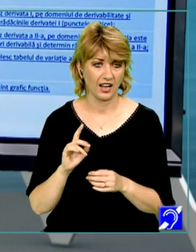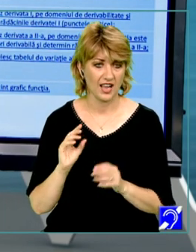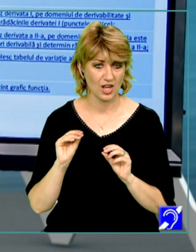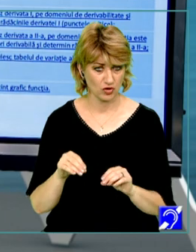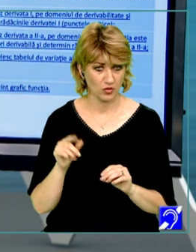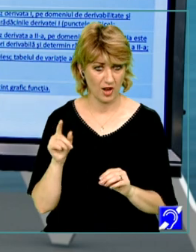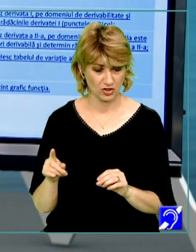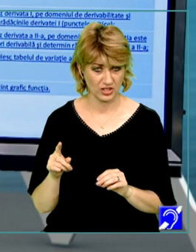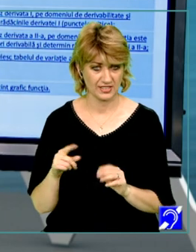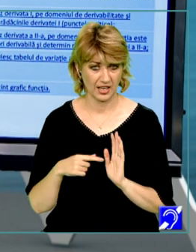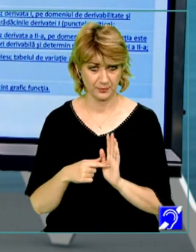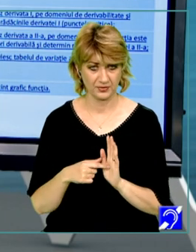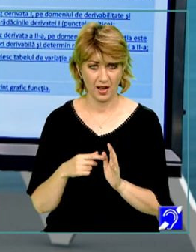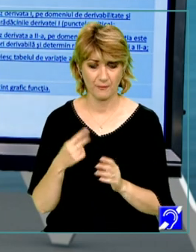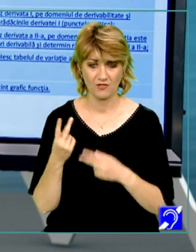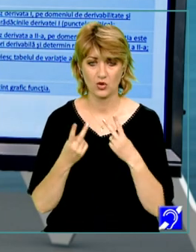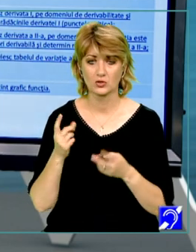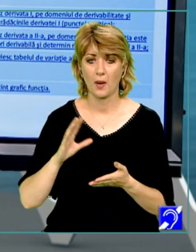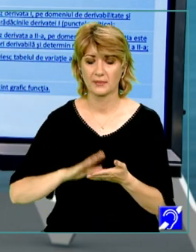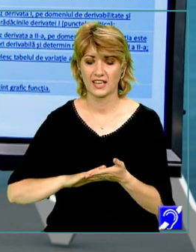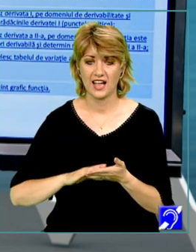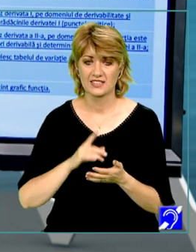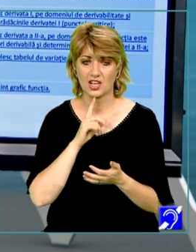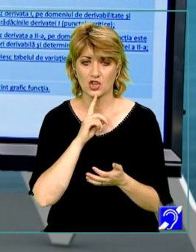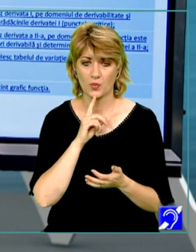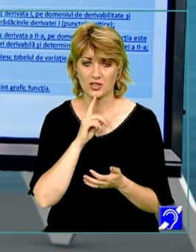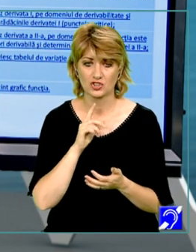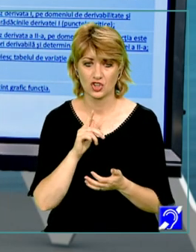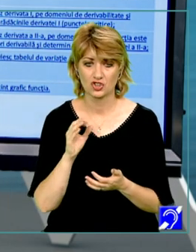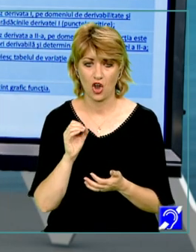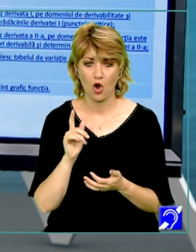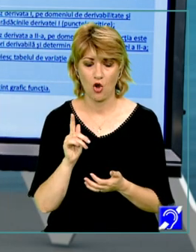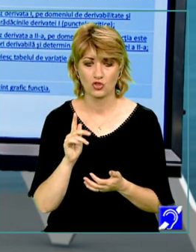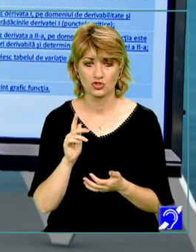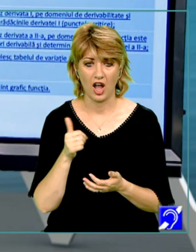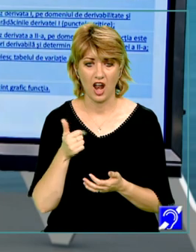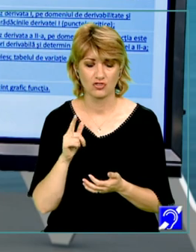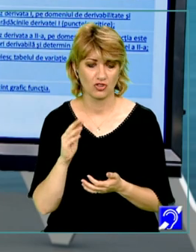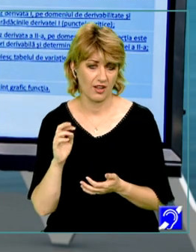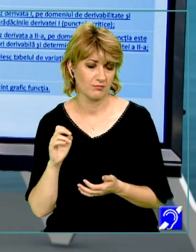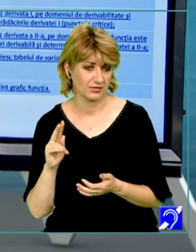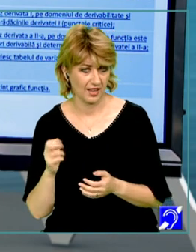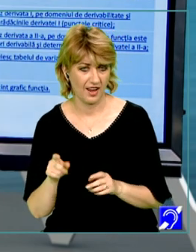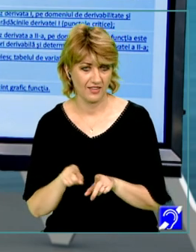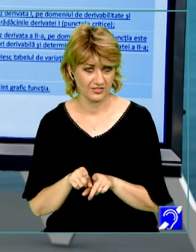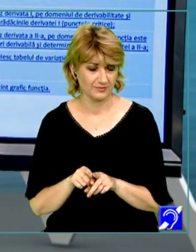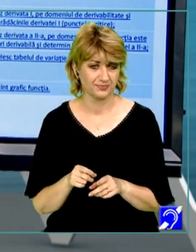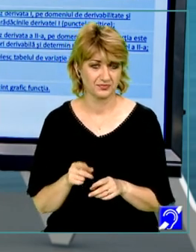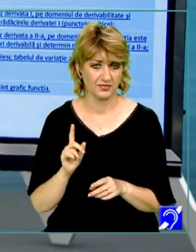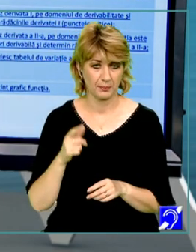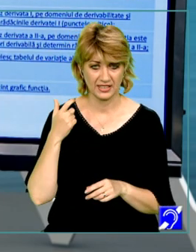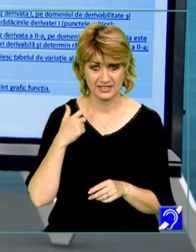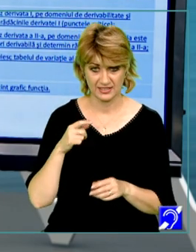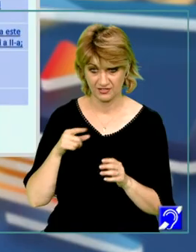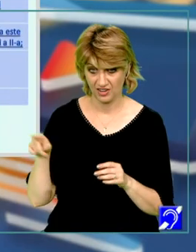reprezentări, aici am folosit o aplicație numită GeoGebra, dar dacă trebuie să realizăm reprezentarea individual, ar trebui